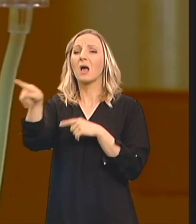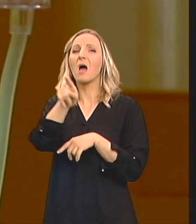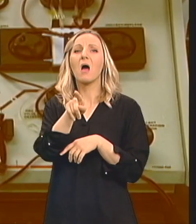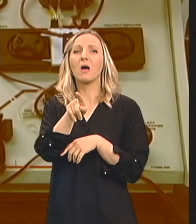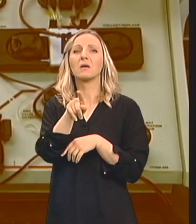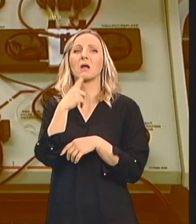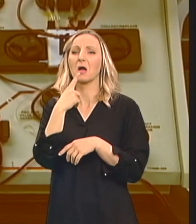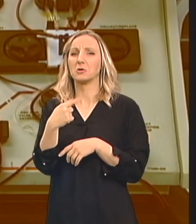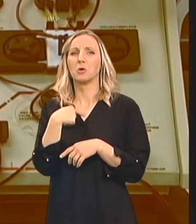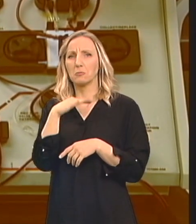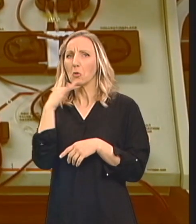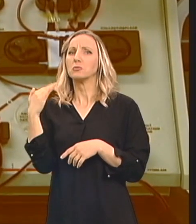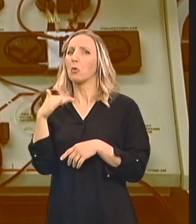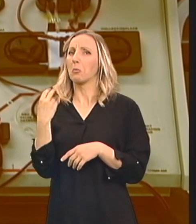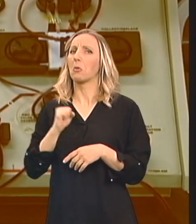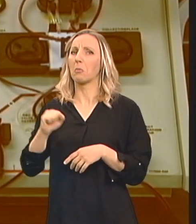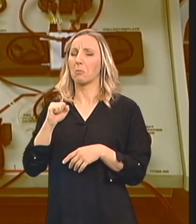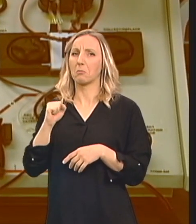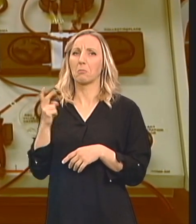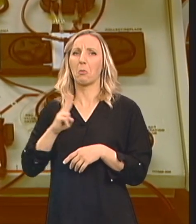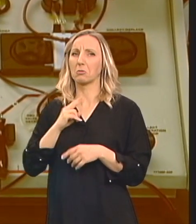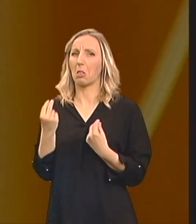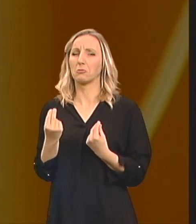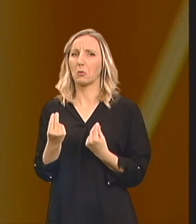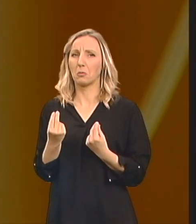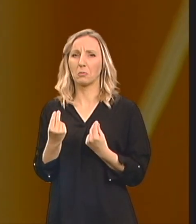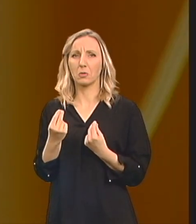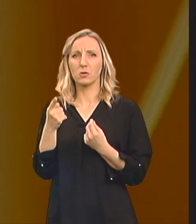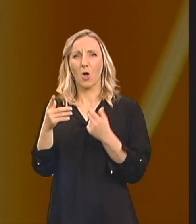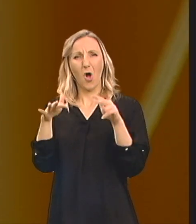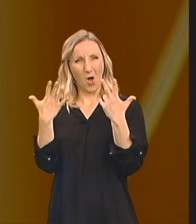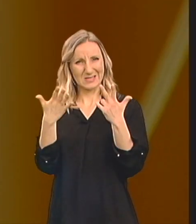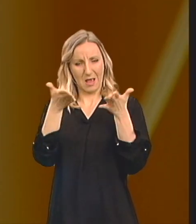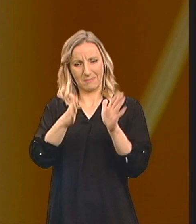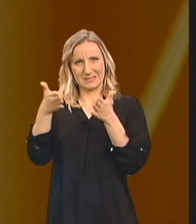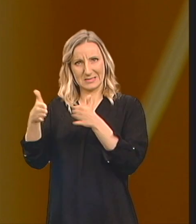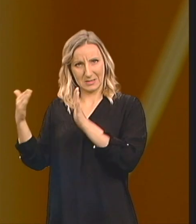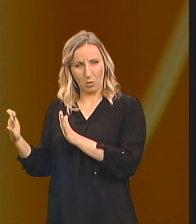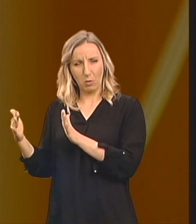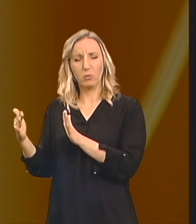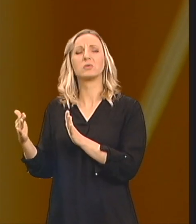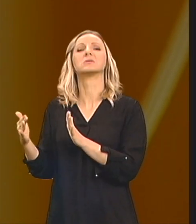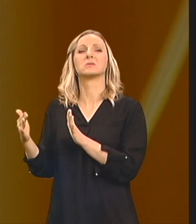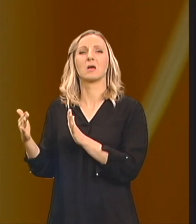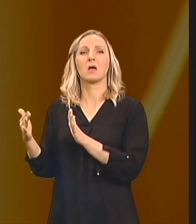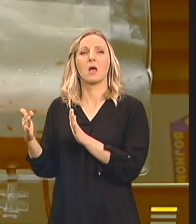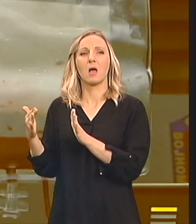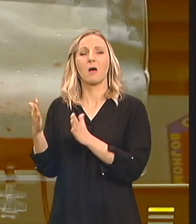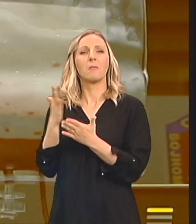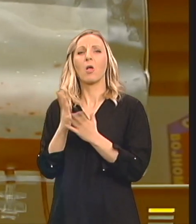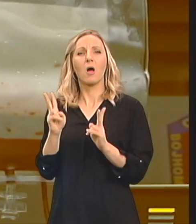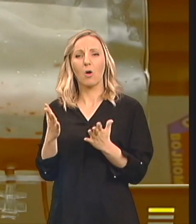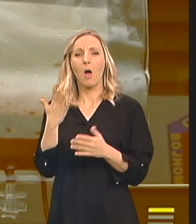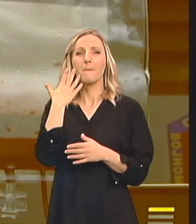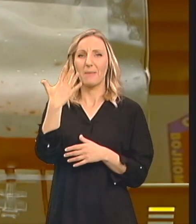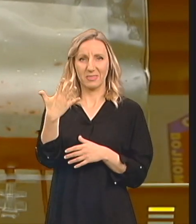vodili Kažu da sam i dosta dobro podnila Tih osam ciklusa terapije Bilo je Raspoređeno tako da